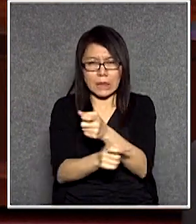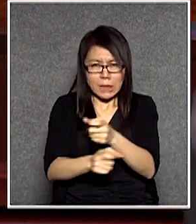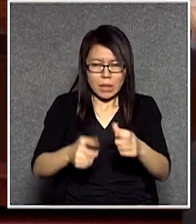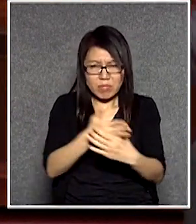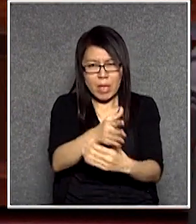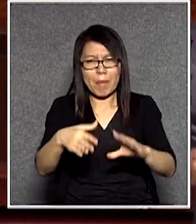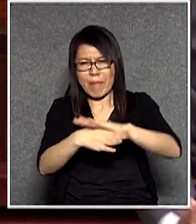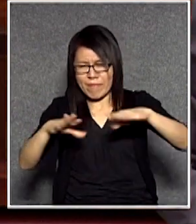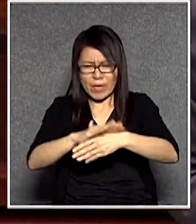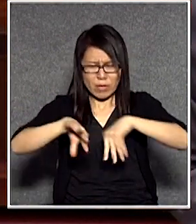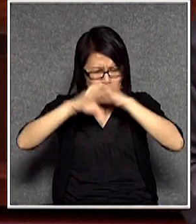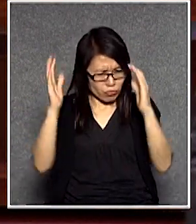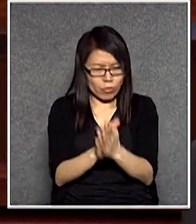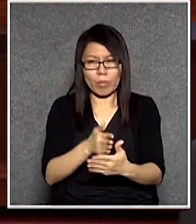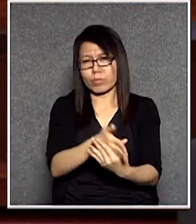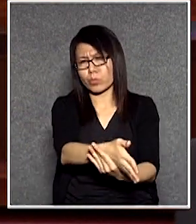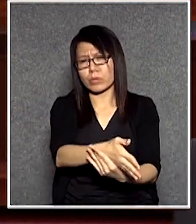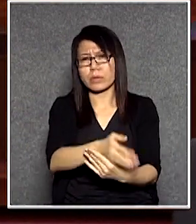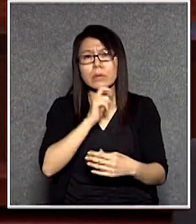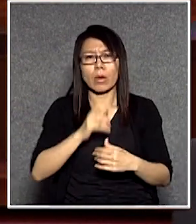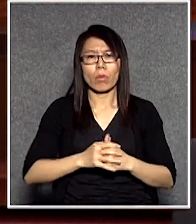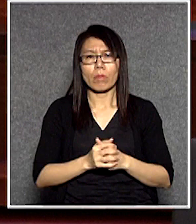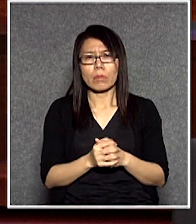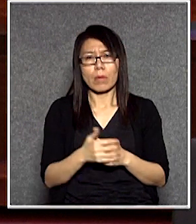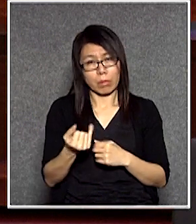化全方位去干預是吧